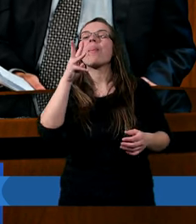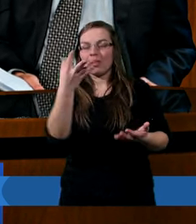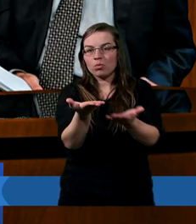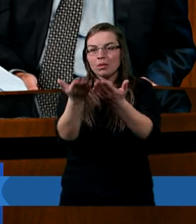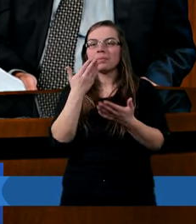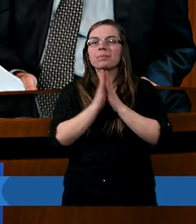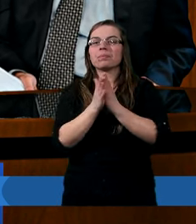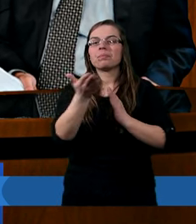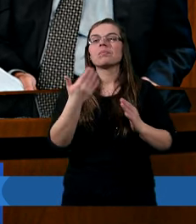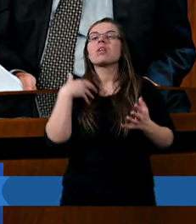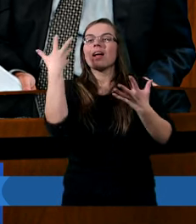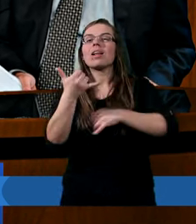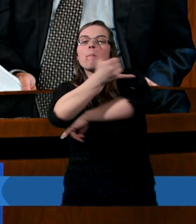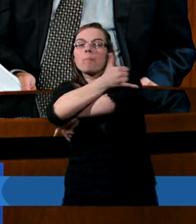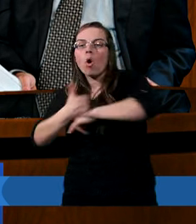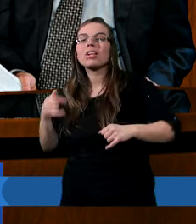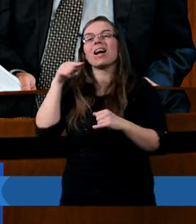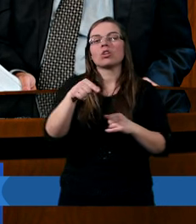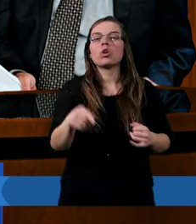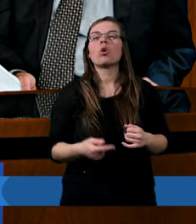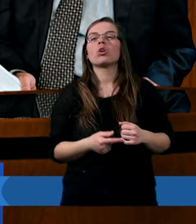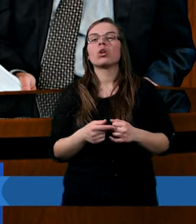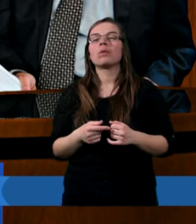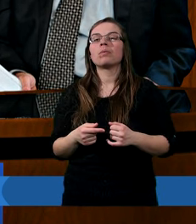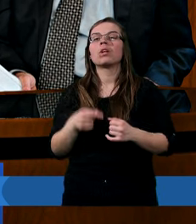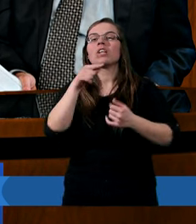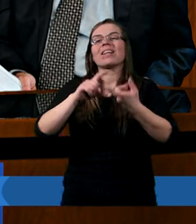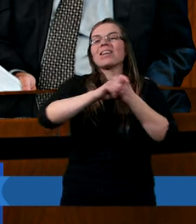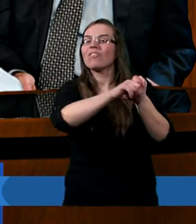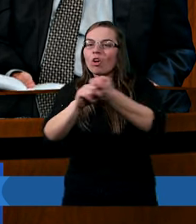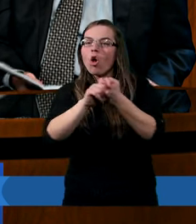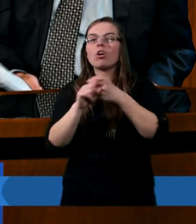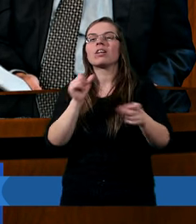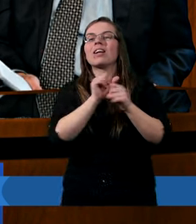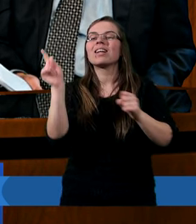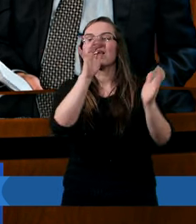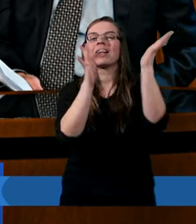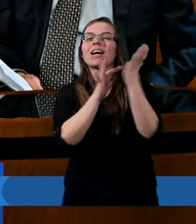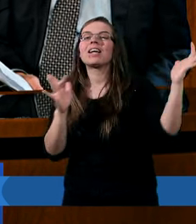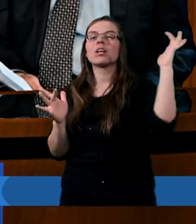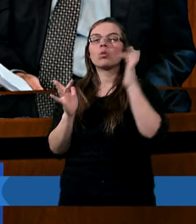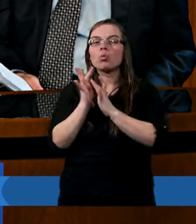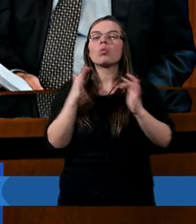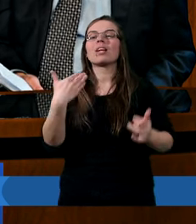chciałeś. Tu chciałem to podkreślić, że to znów związane jest z Chrystusem.